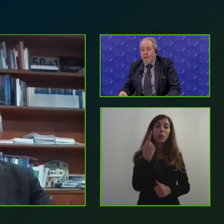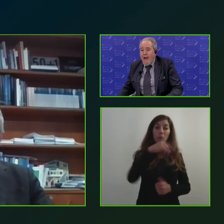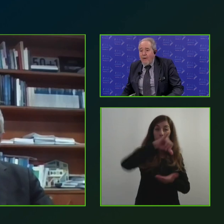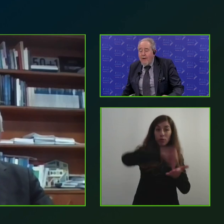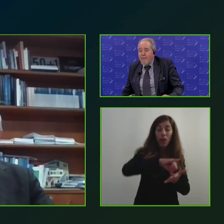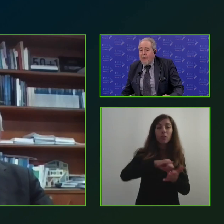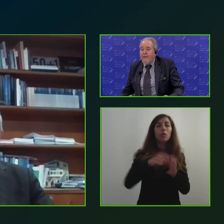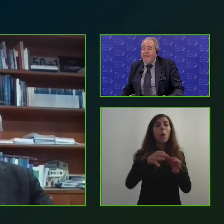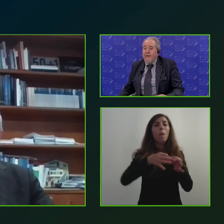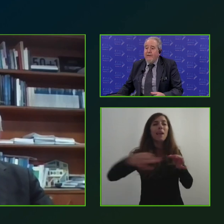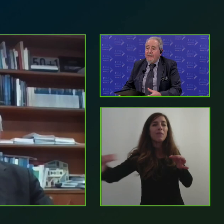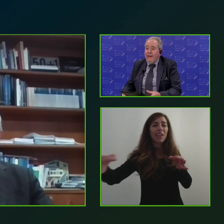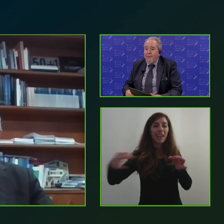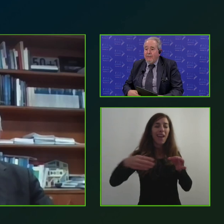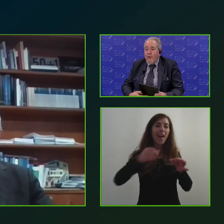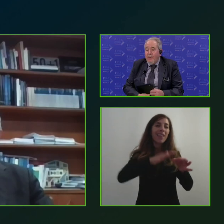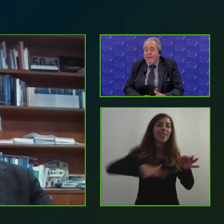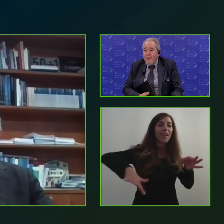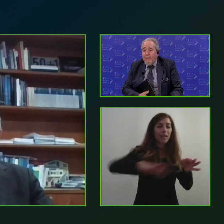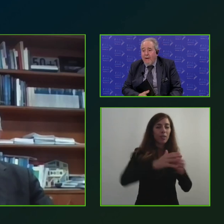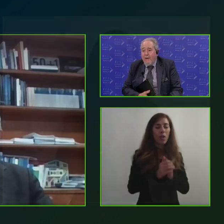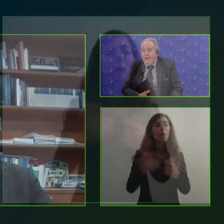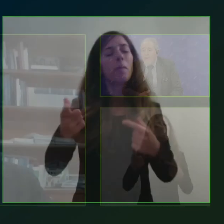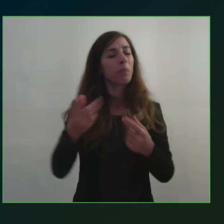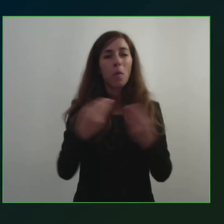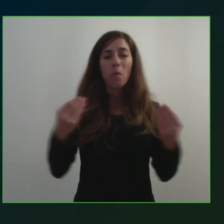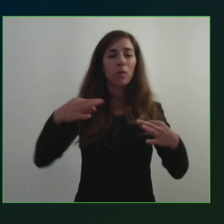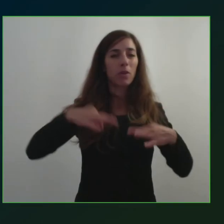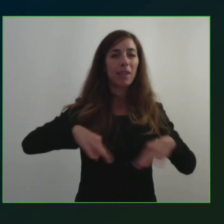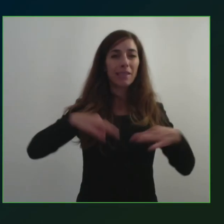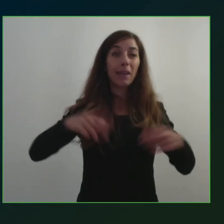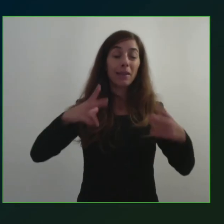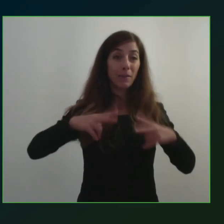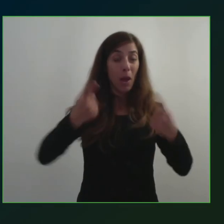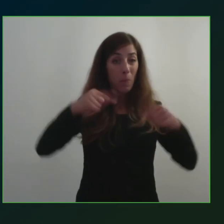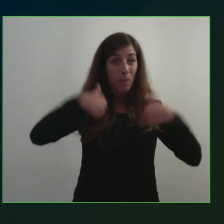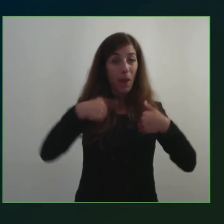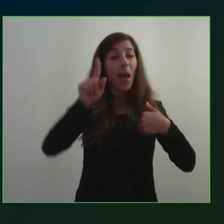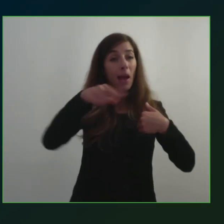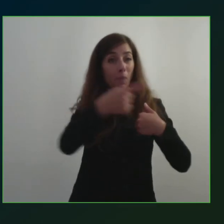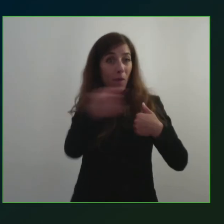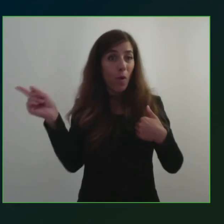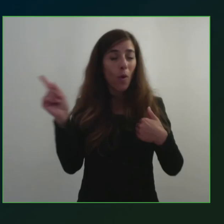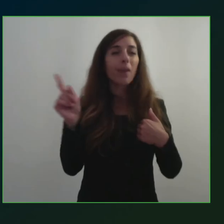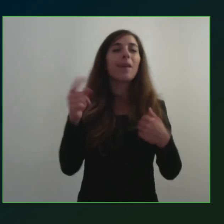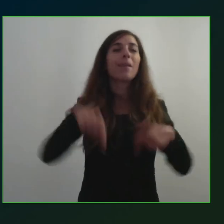si è stato molto chiaro spero che sia stato interessante per voi come è stato per me questa mattina e alla prossima